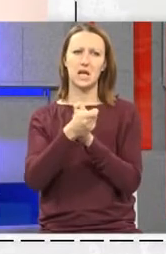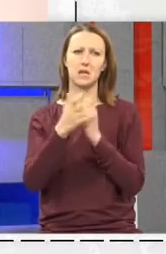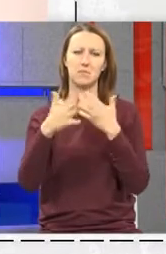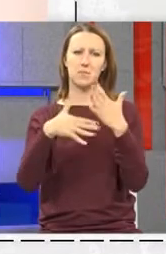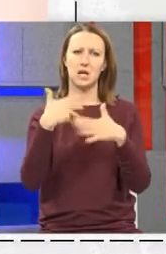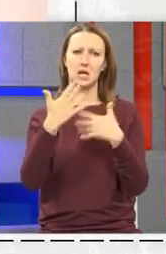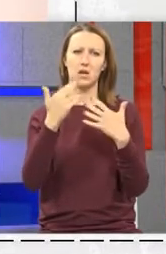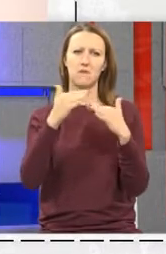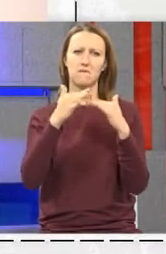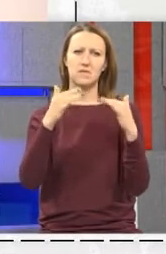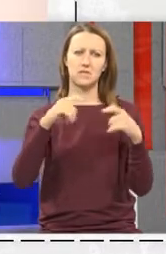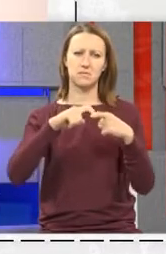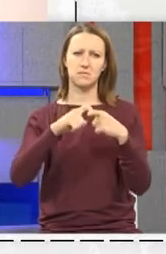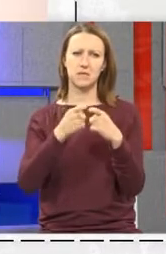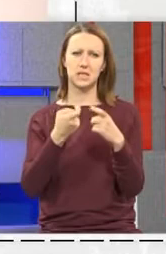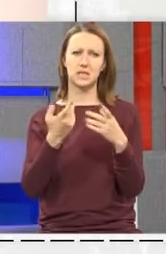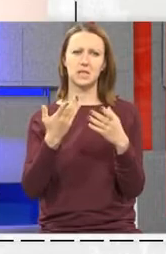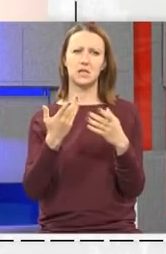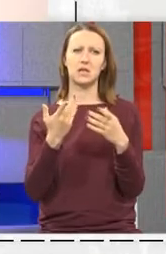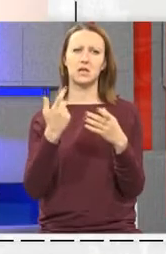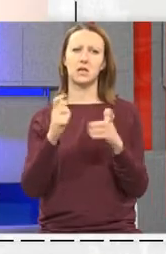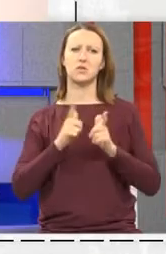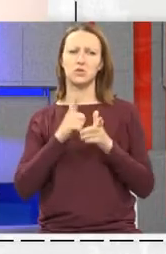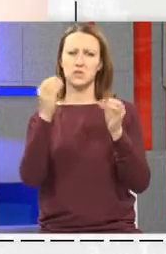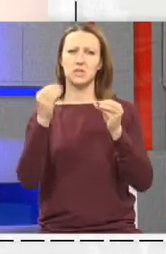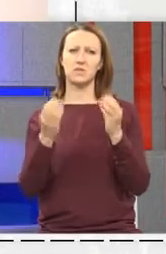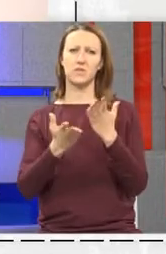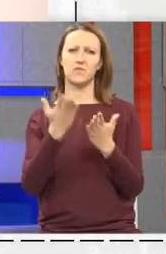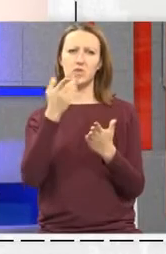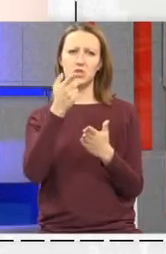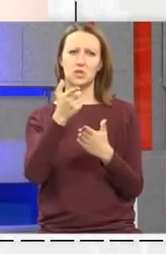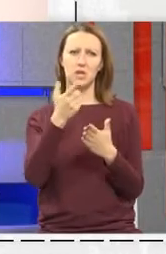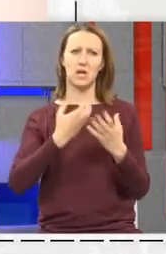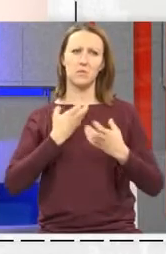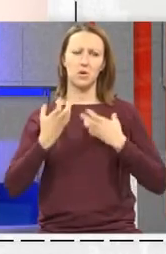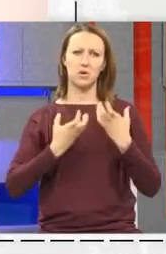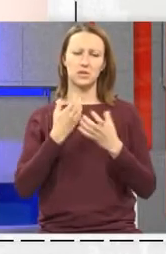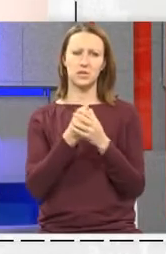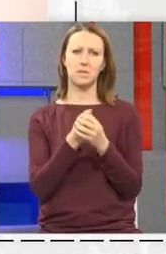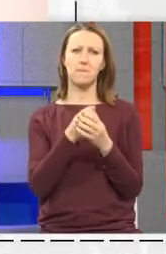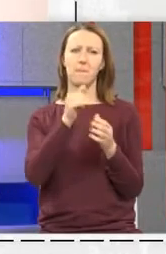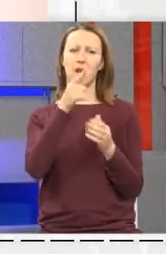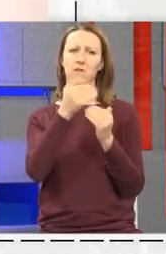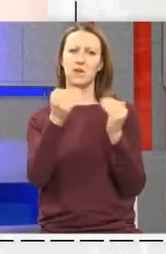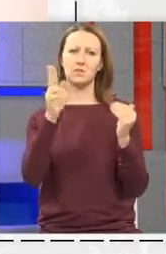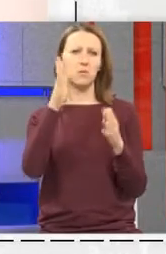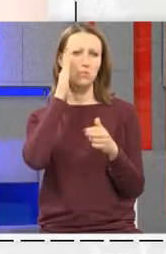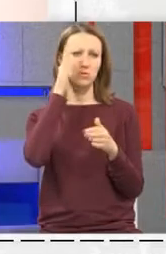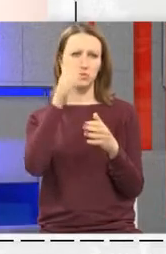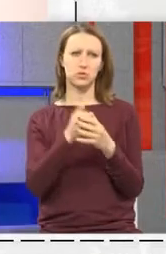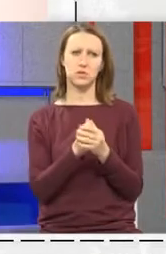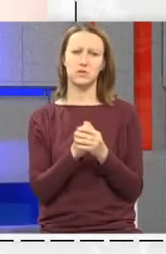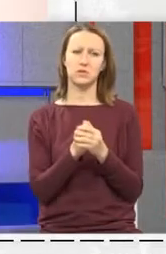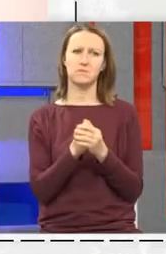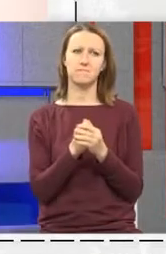mediju radim Od raznih materijala Jer se život sastoje od više tih emocija Da li ovo izložba ima budućnost?